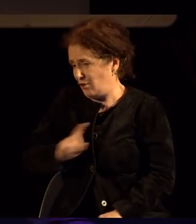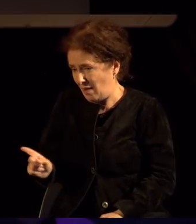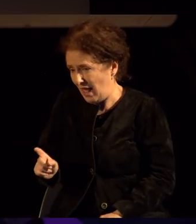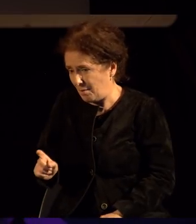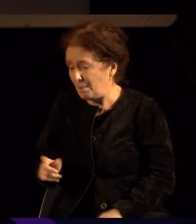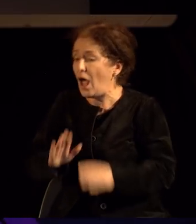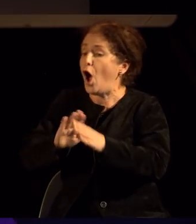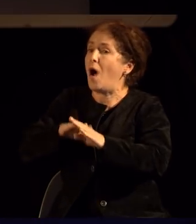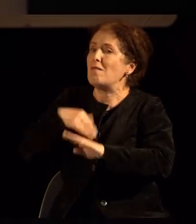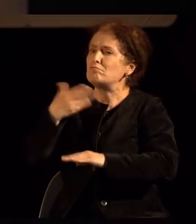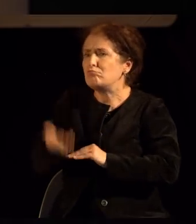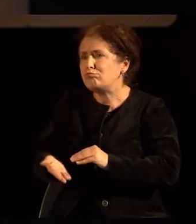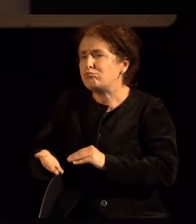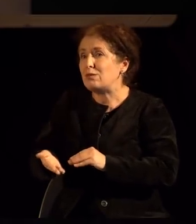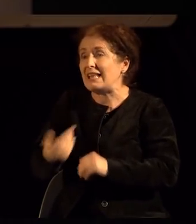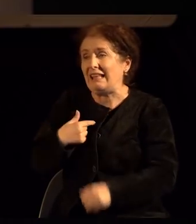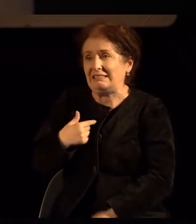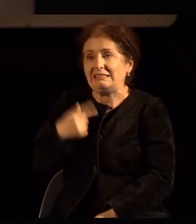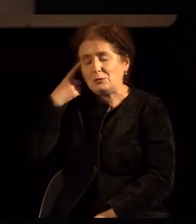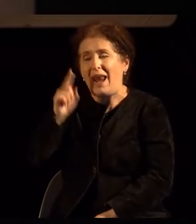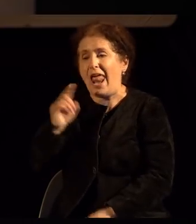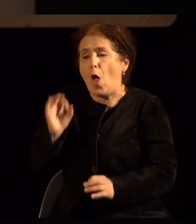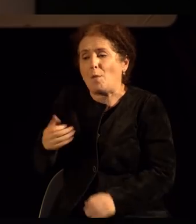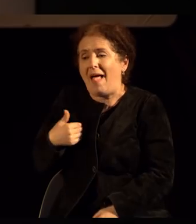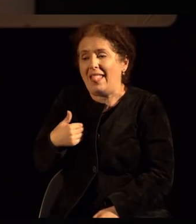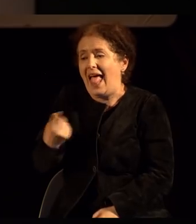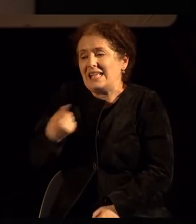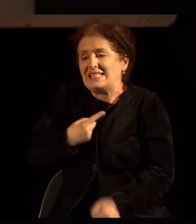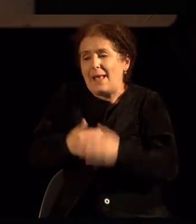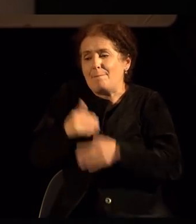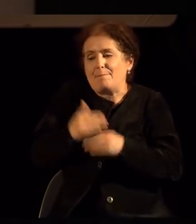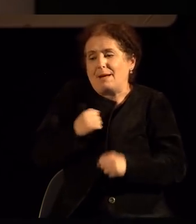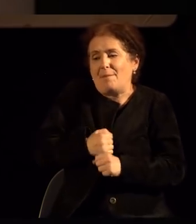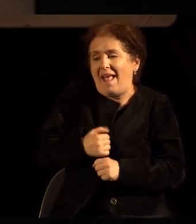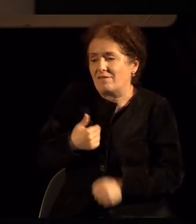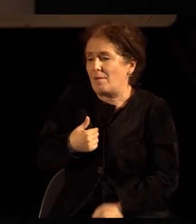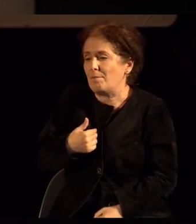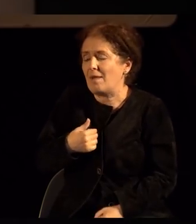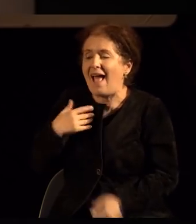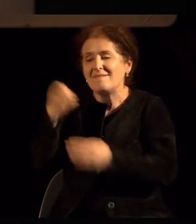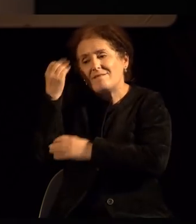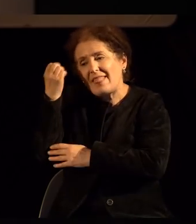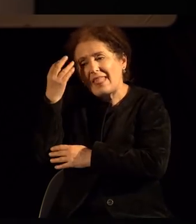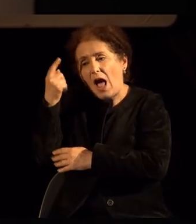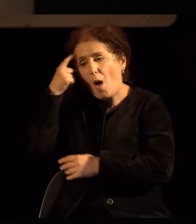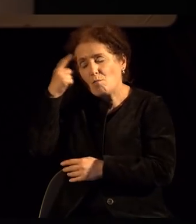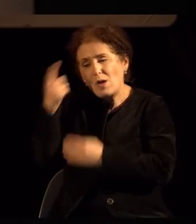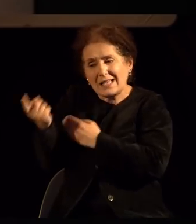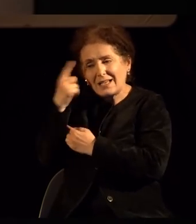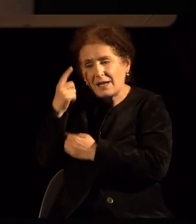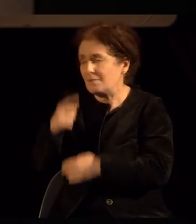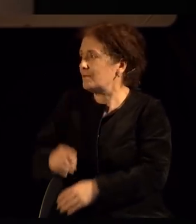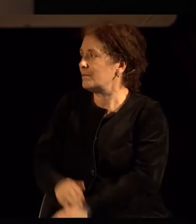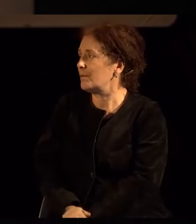се помируваме со тоа дека сме ненормалните што мастурбираат, начинот на кој што фантазираме, исто така мозок од сега да ни го